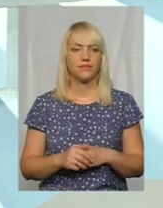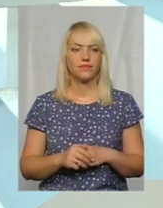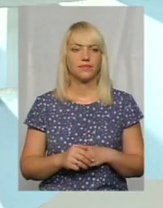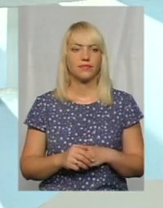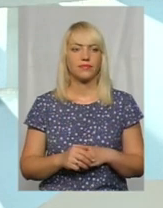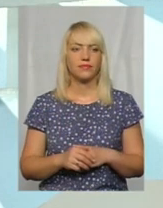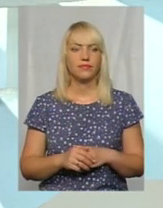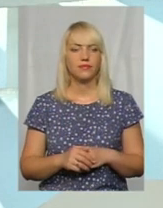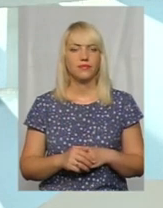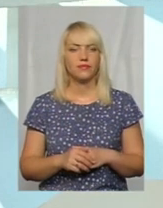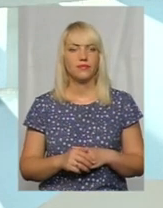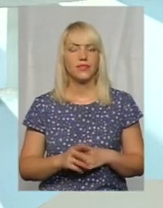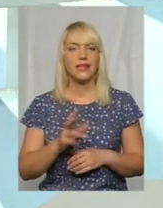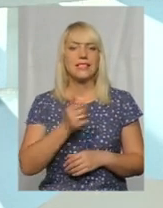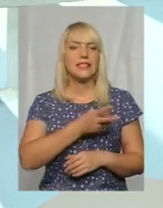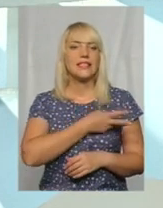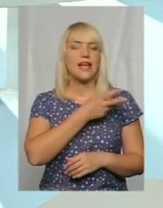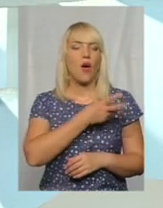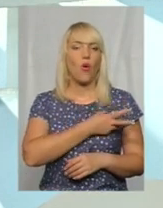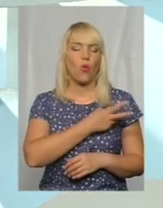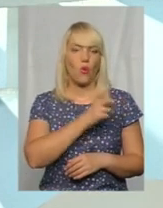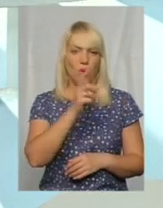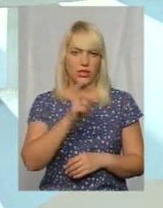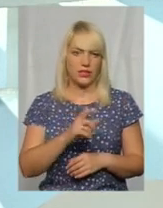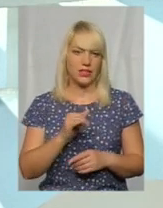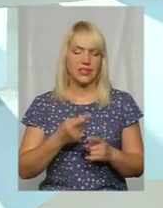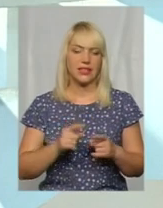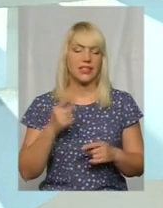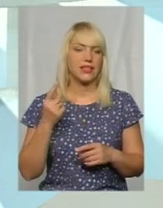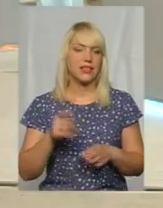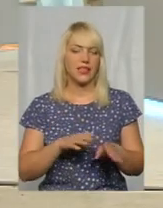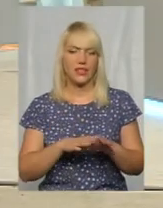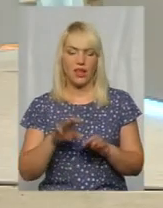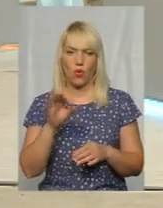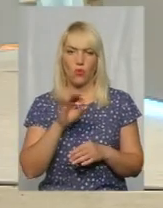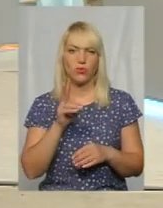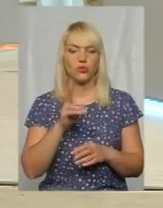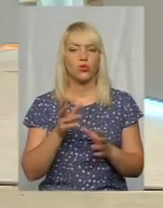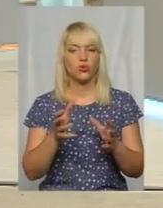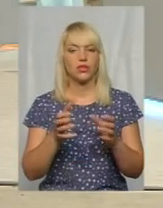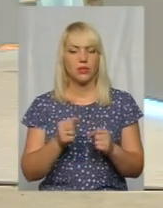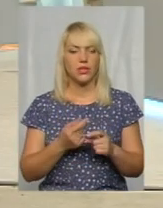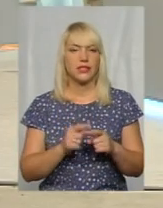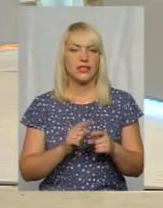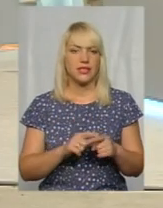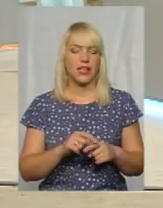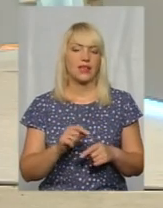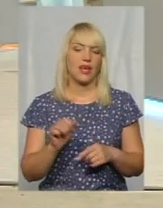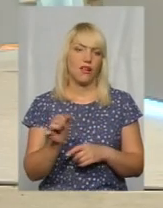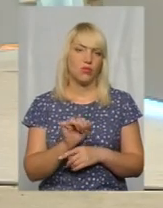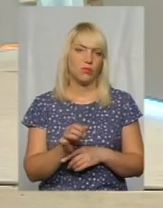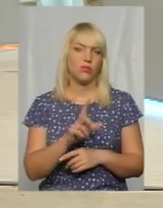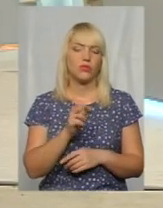заохотити. І це одна єдина область наша, яка отримала цей реанимобіль, ну, за